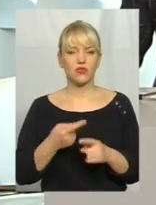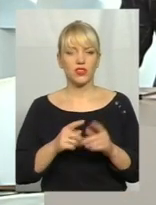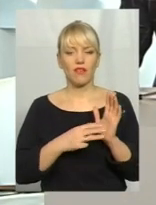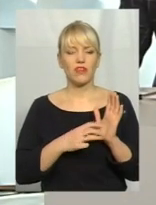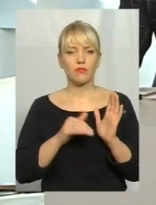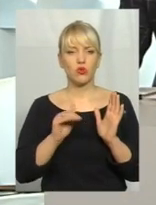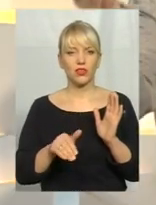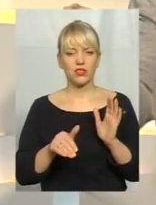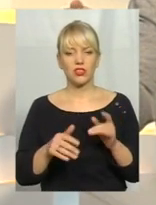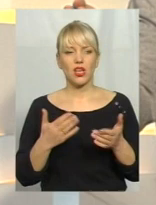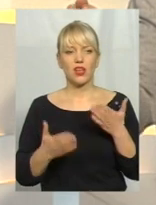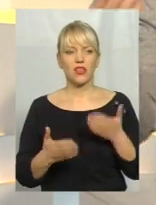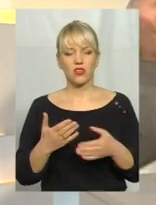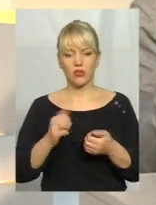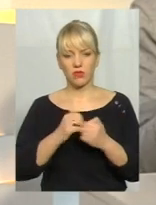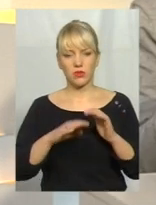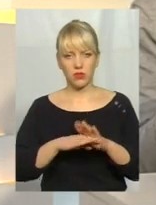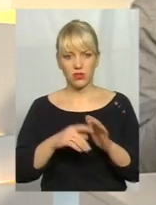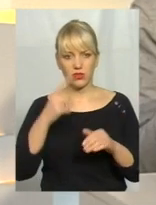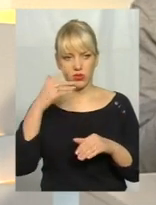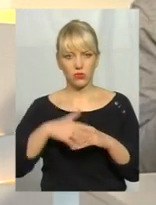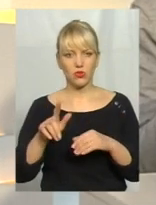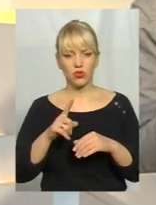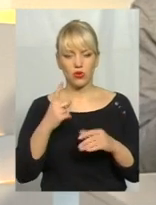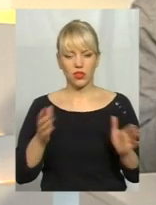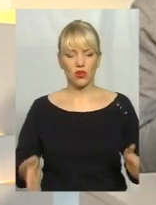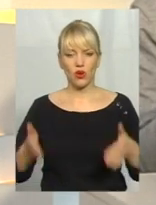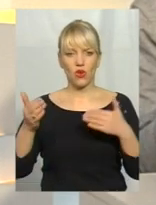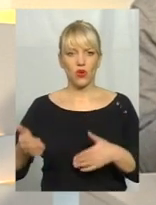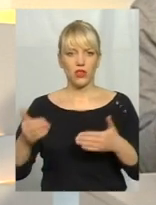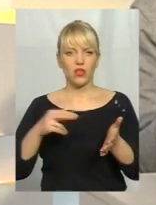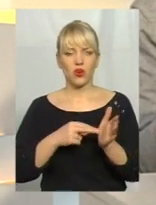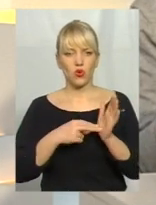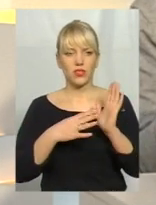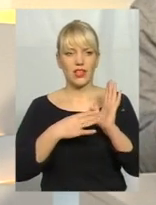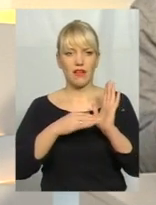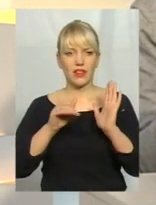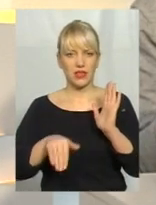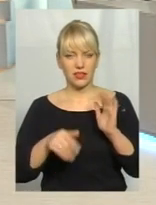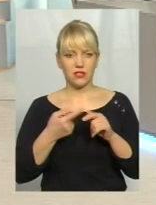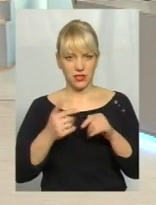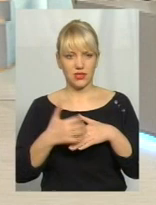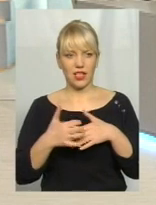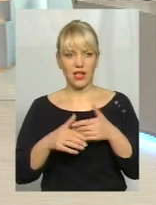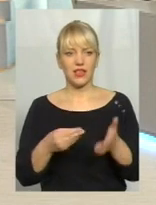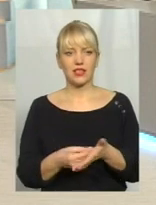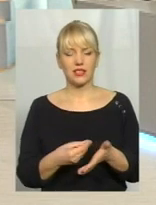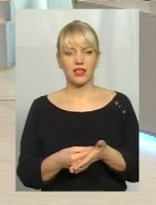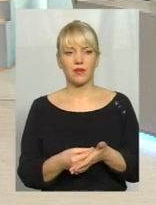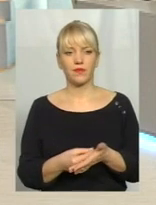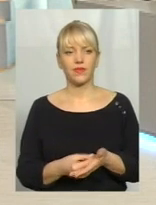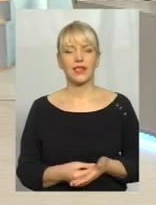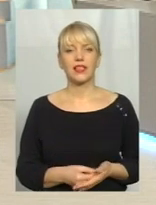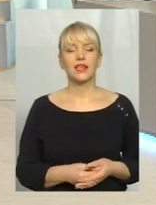тисяч, якщо в Кам'янці ми бачили, один контейнер коштують 9 тисяч. Я так розумію, це срадня якась. Ну, це